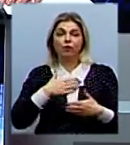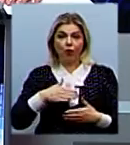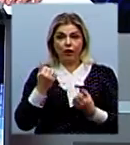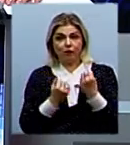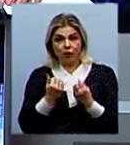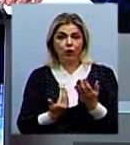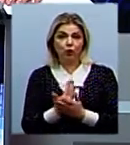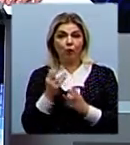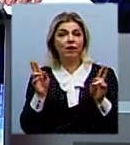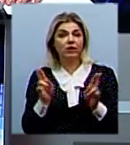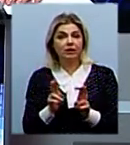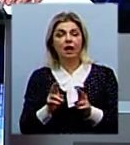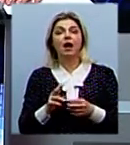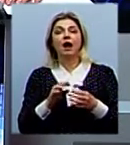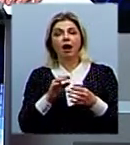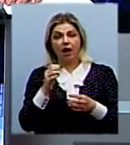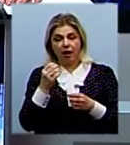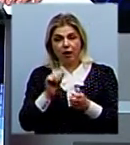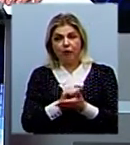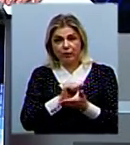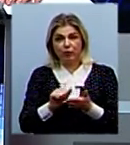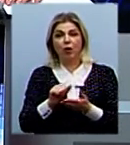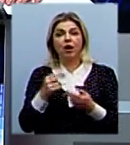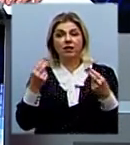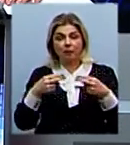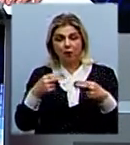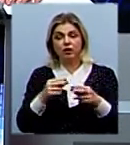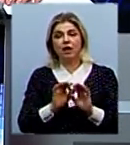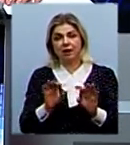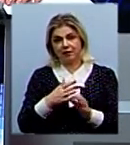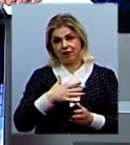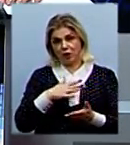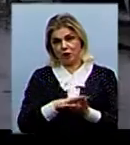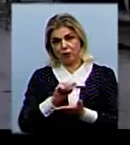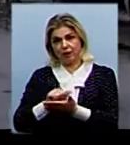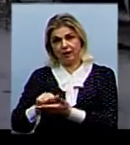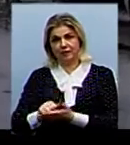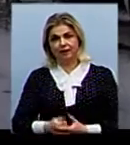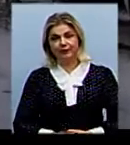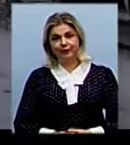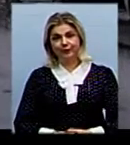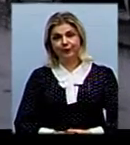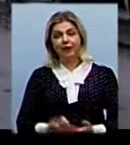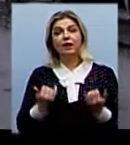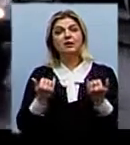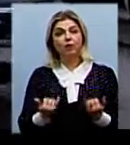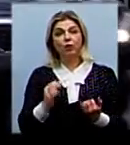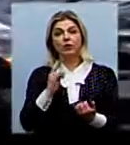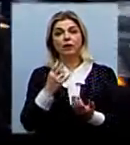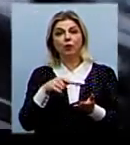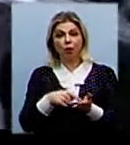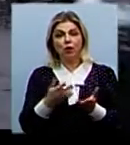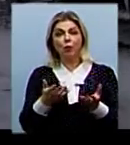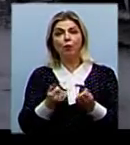нововведенням? Розмитнення автомобілів дізнавалися наші кореспонденти. На сьогодні в Миколаїві